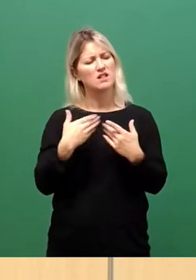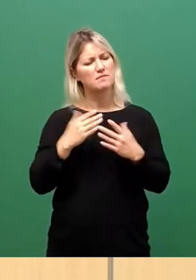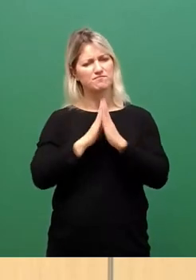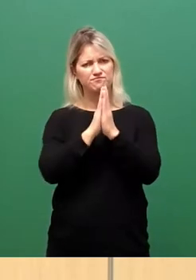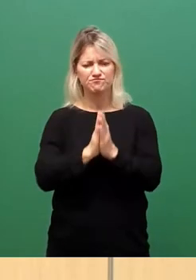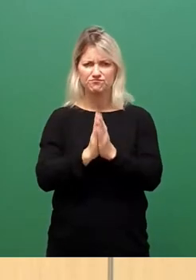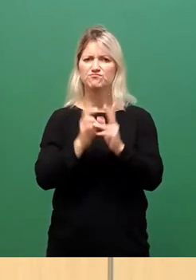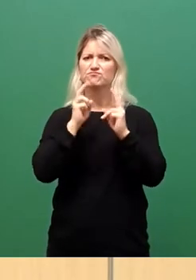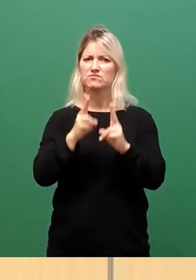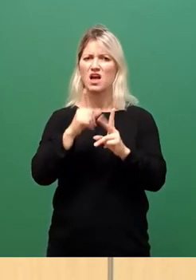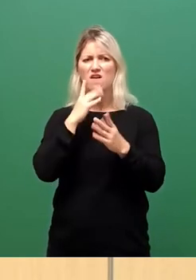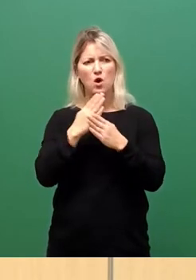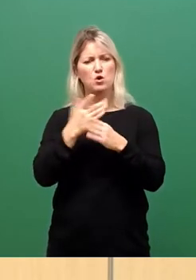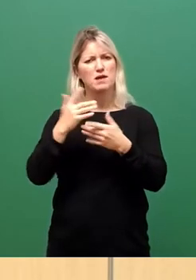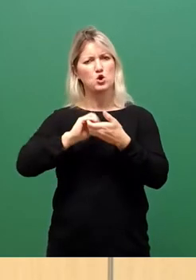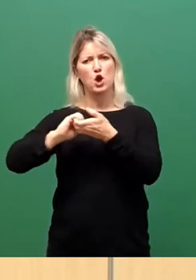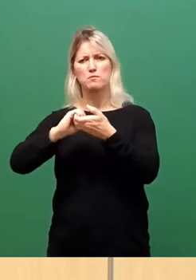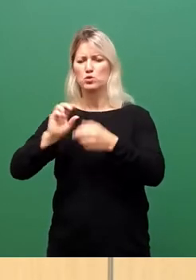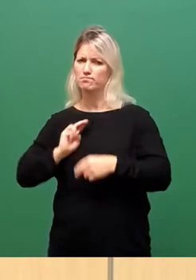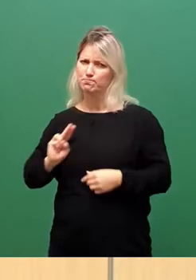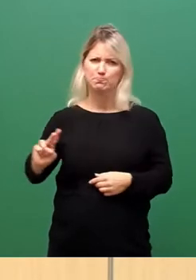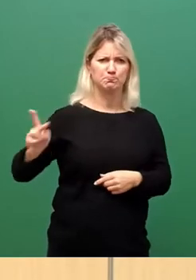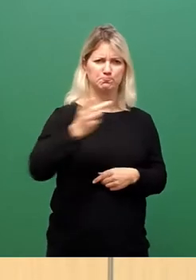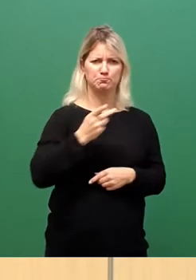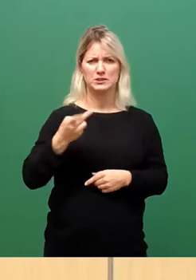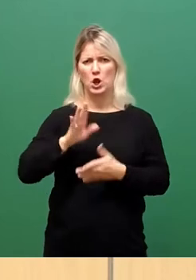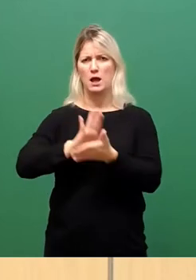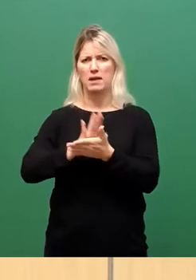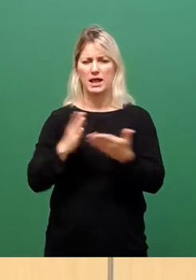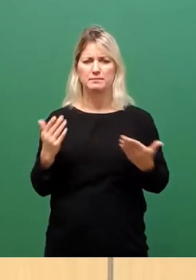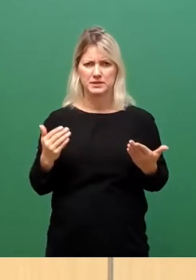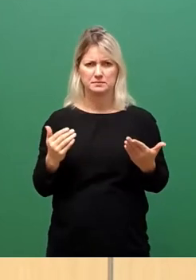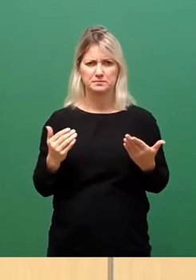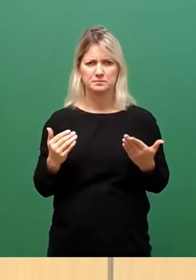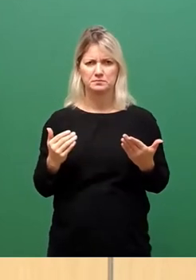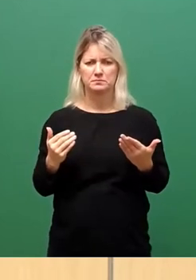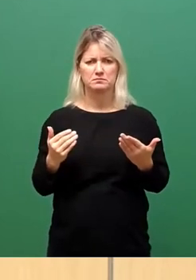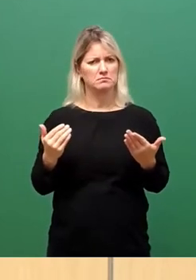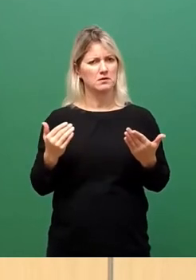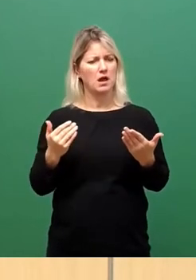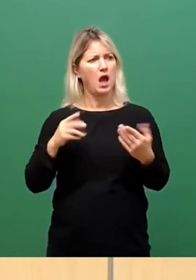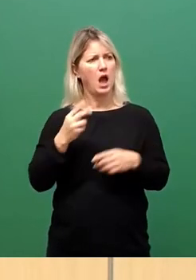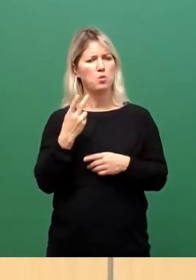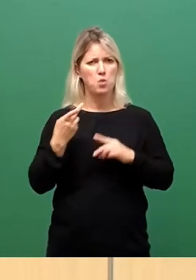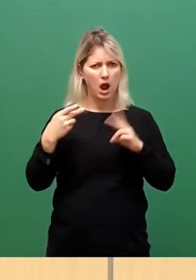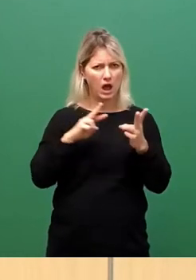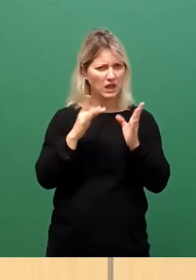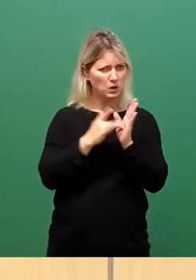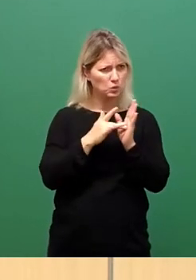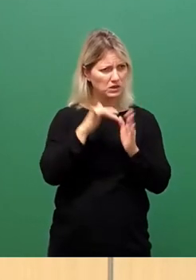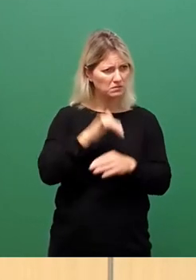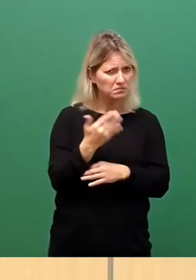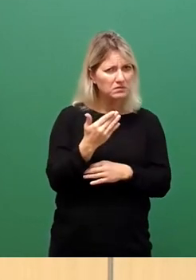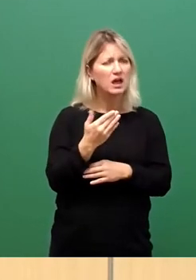zwischen den Kommunen zu wahren. Wir sprechen aus meiner Sicht ehrlich gesagt auch nach anderen Gründen dafür, nicht von der Drei-Wochen-Frist